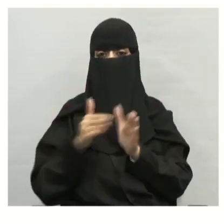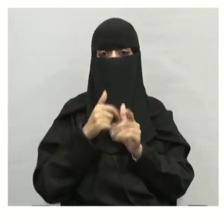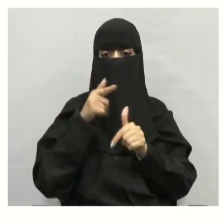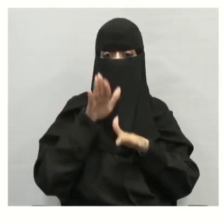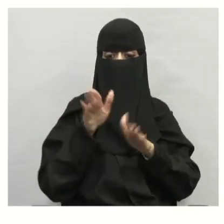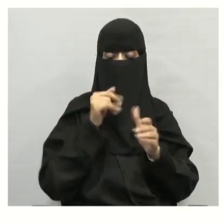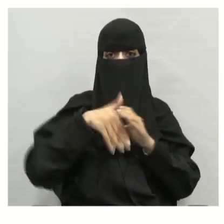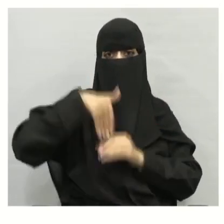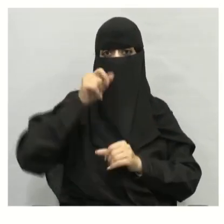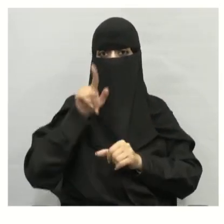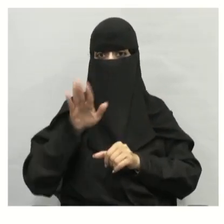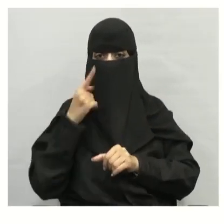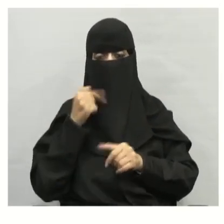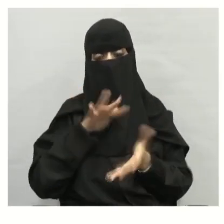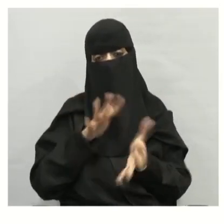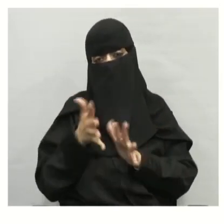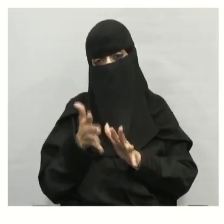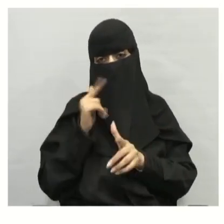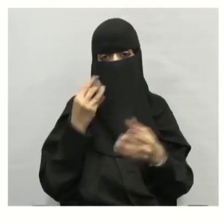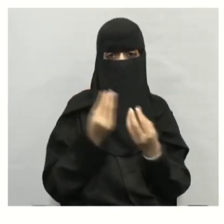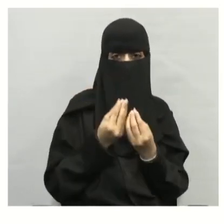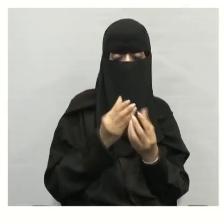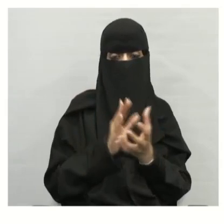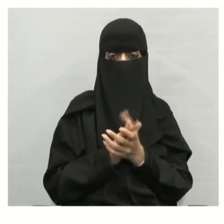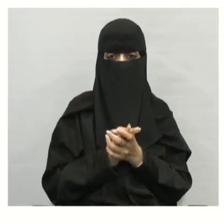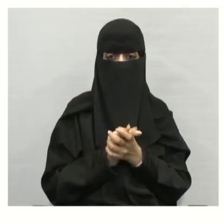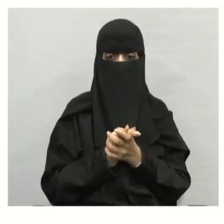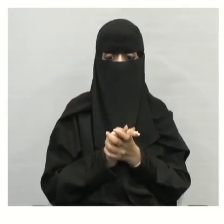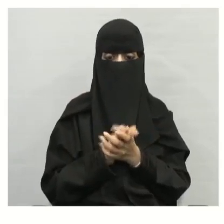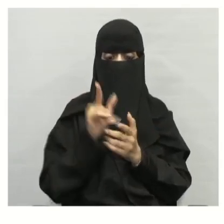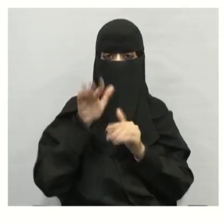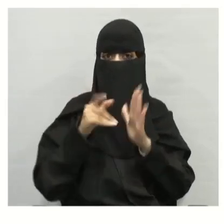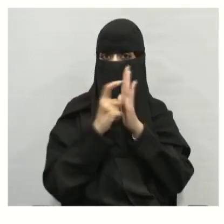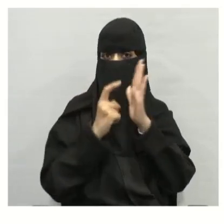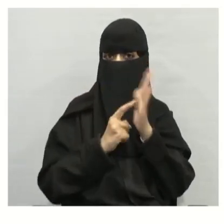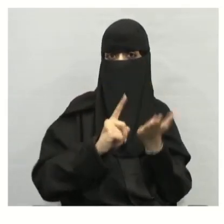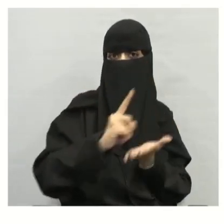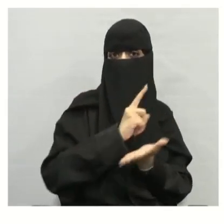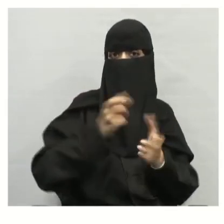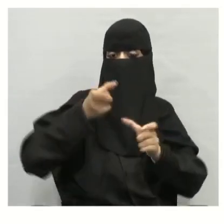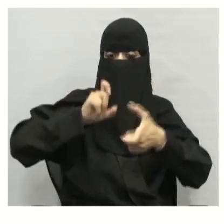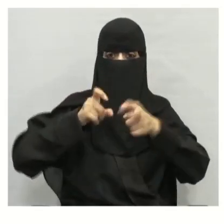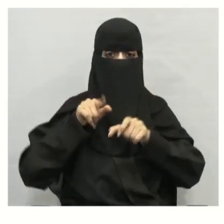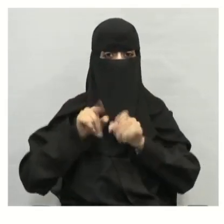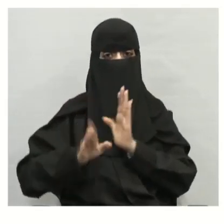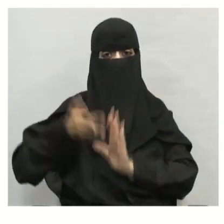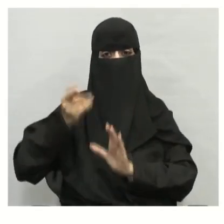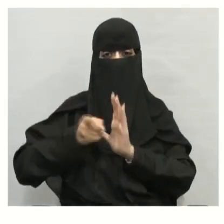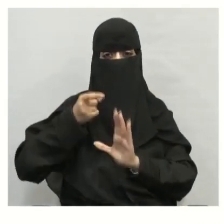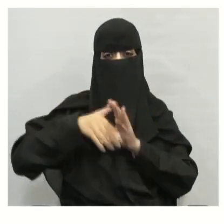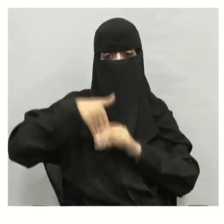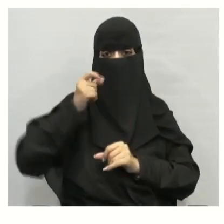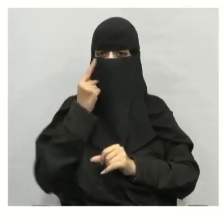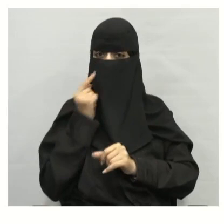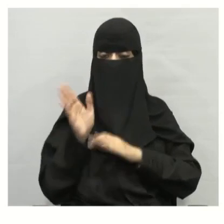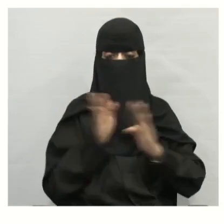وأيضا مخلوقات الحية بعضها مع بعض النظام البيئي مما يتكون قلنا مخلوقات حية